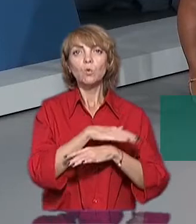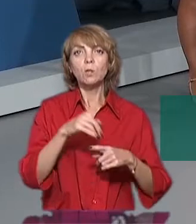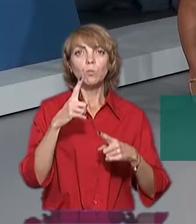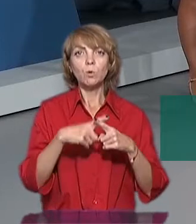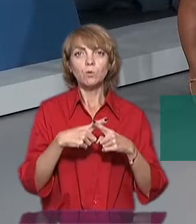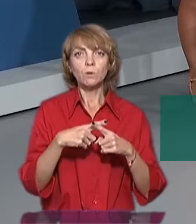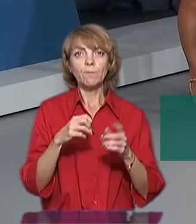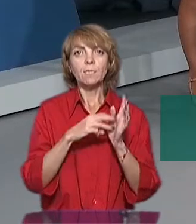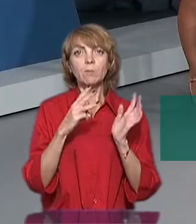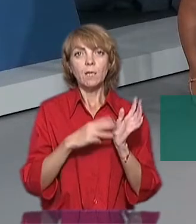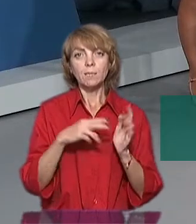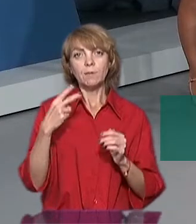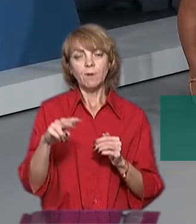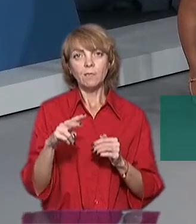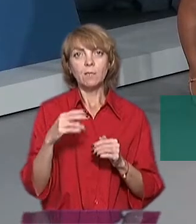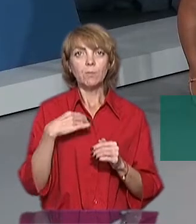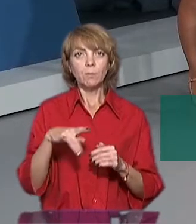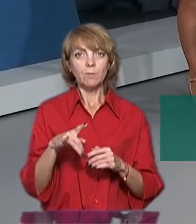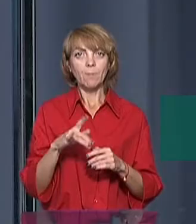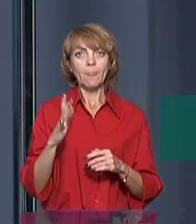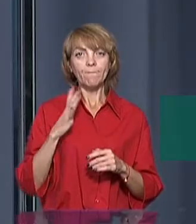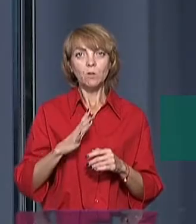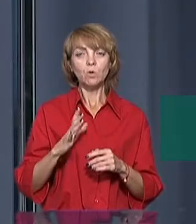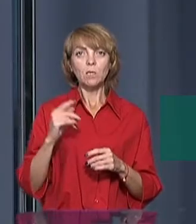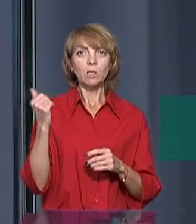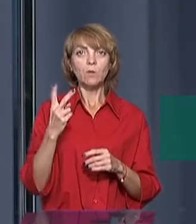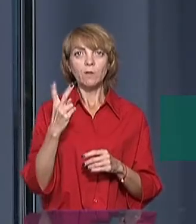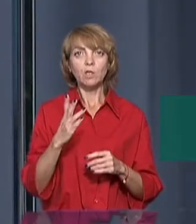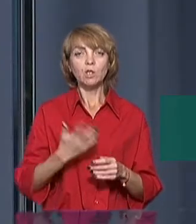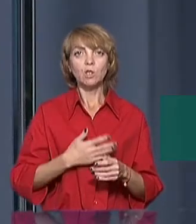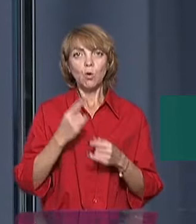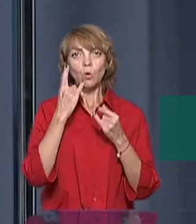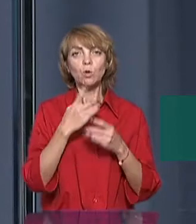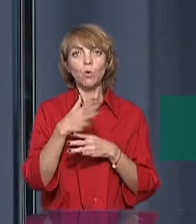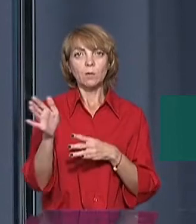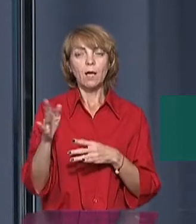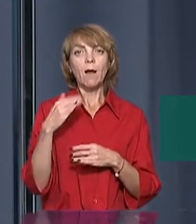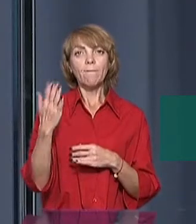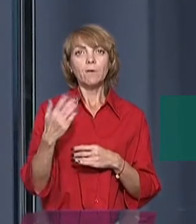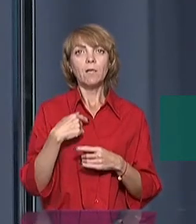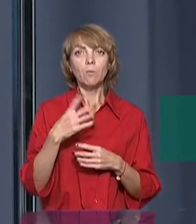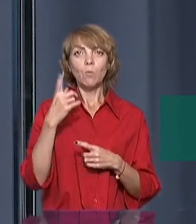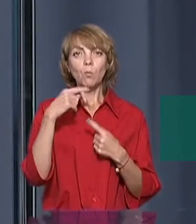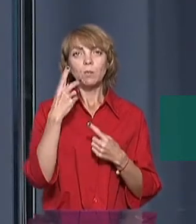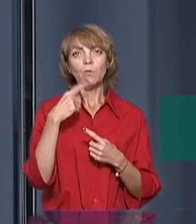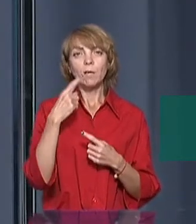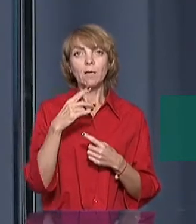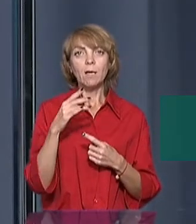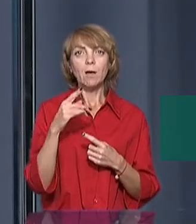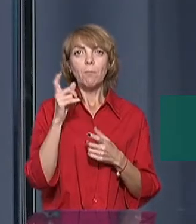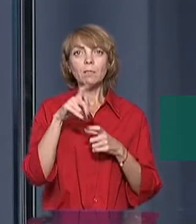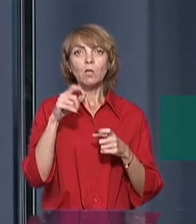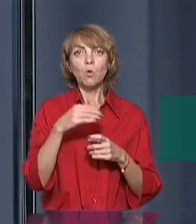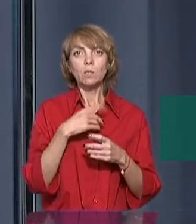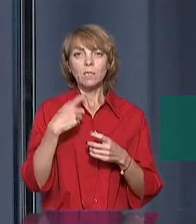плюс 18-20, і ми вимушні на неделю-две жити з відкритими окнами, а ви нам, образно говоря, гретьте батарею,